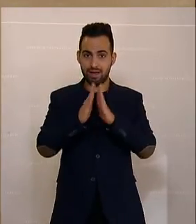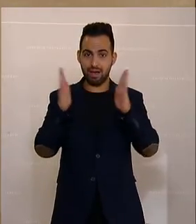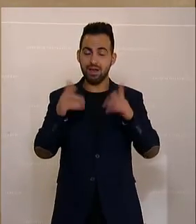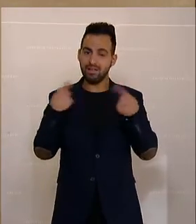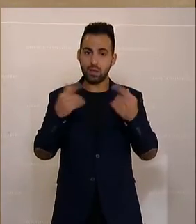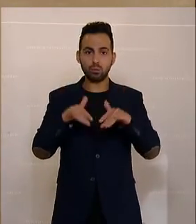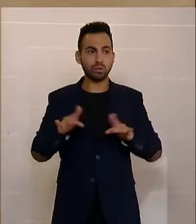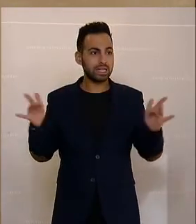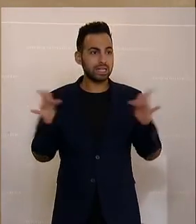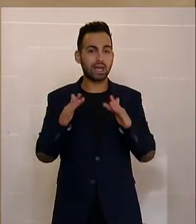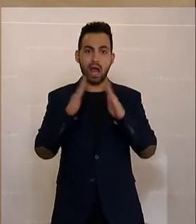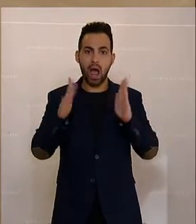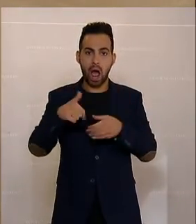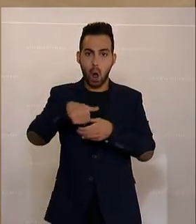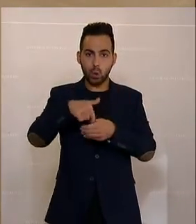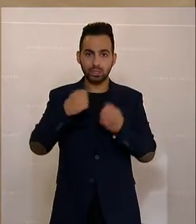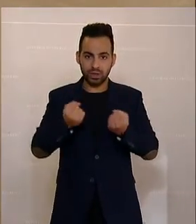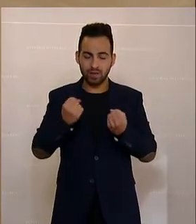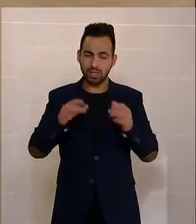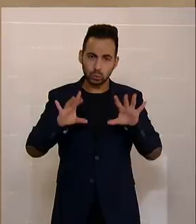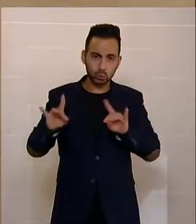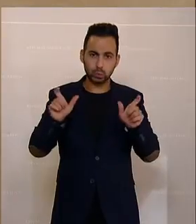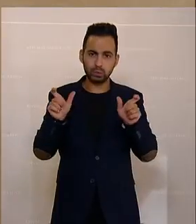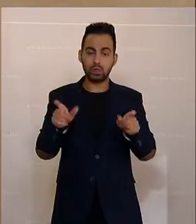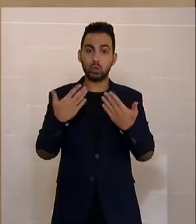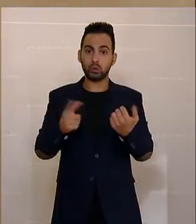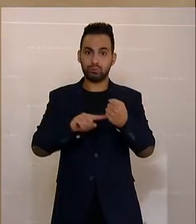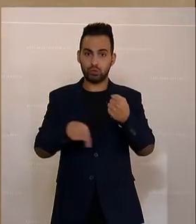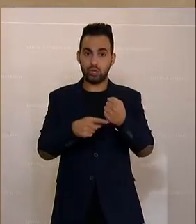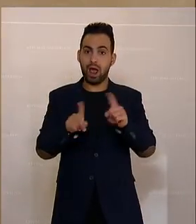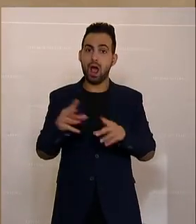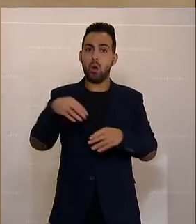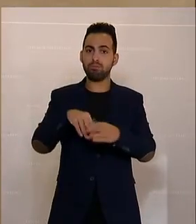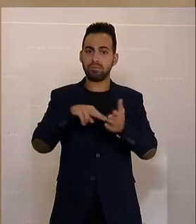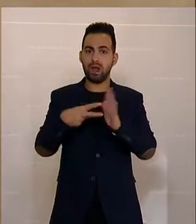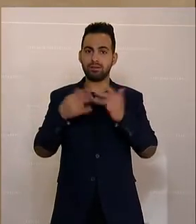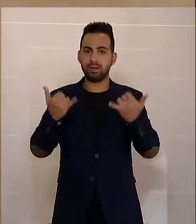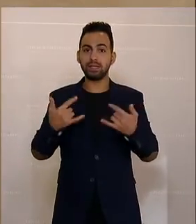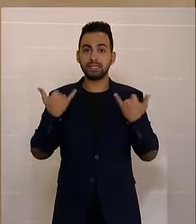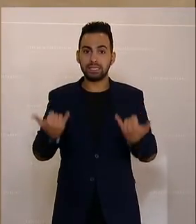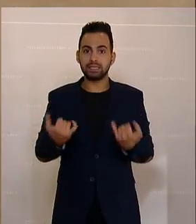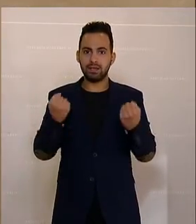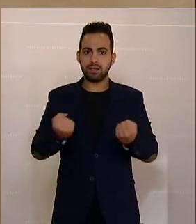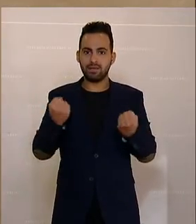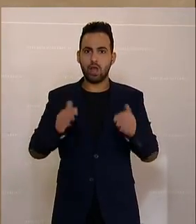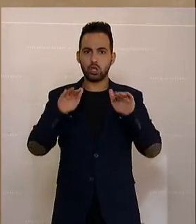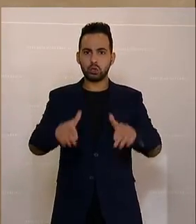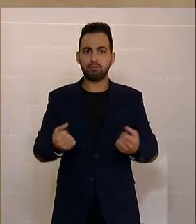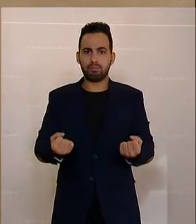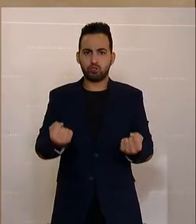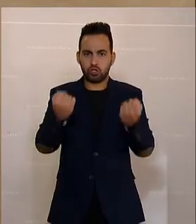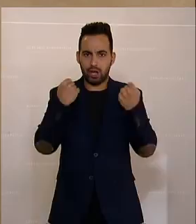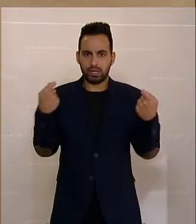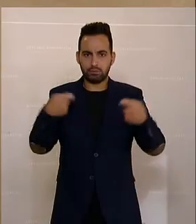häusliche Gewalt tun. Und auch das tun wir mit diesem Budget, weil wir stärken den Gewaltschutz massiv und